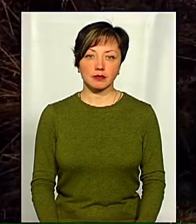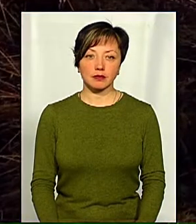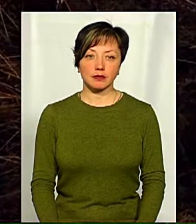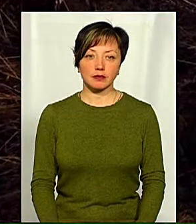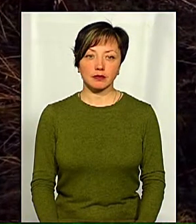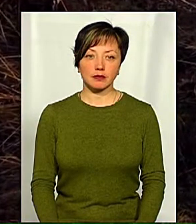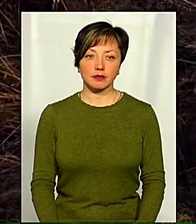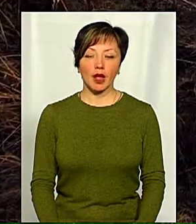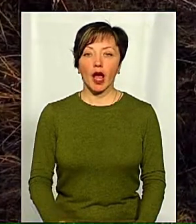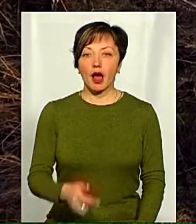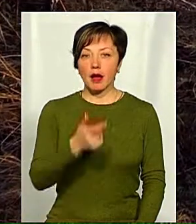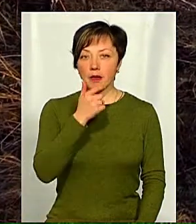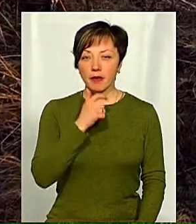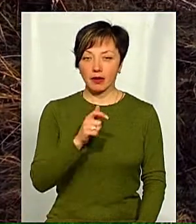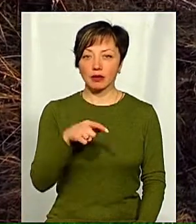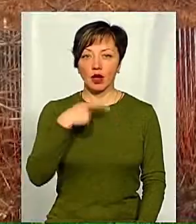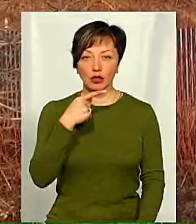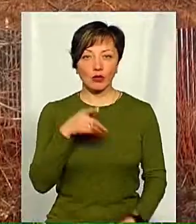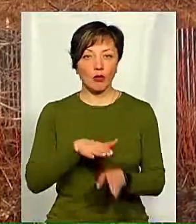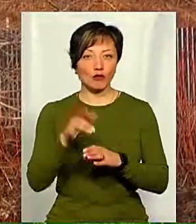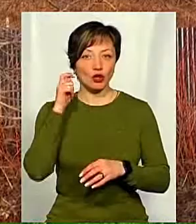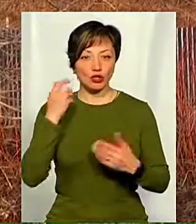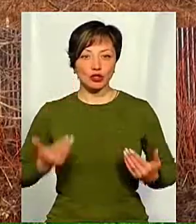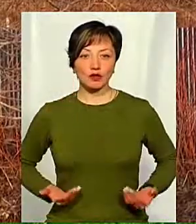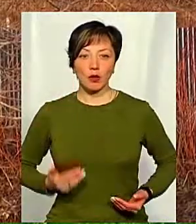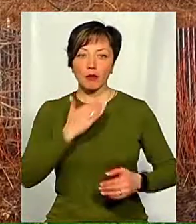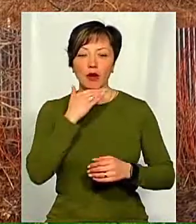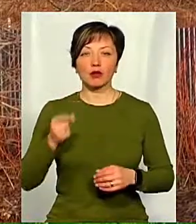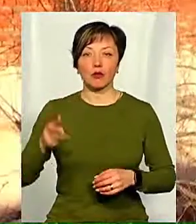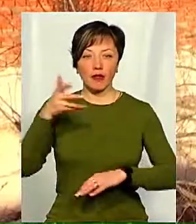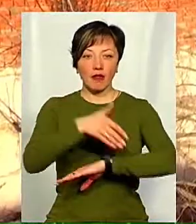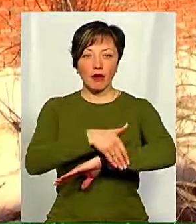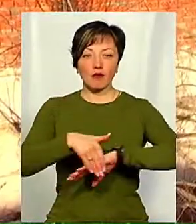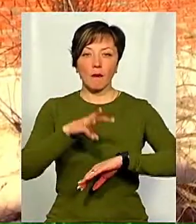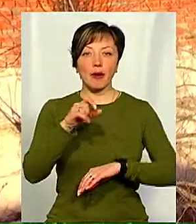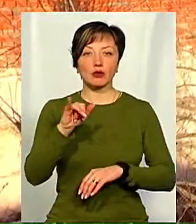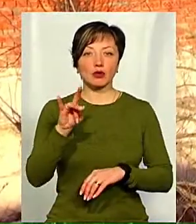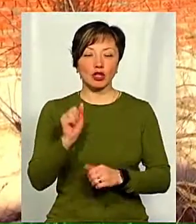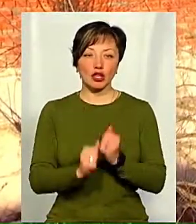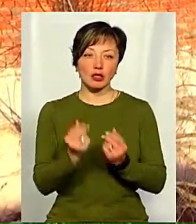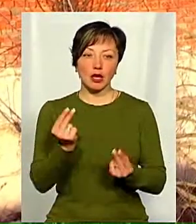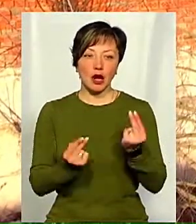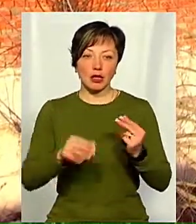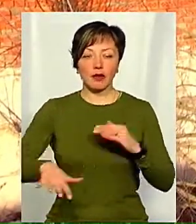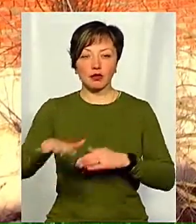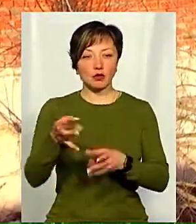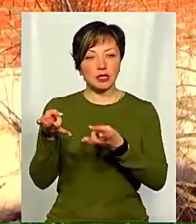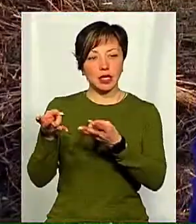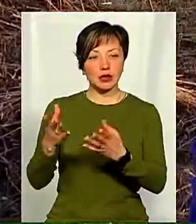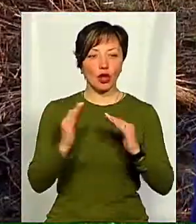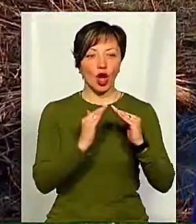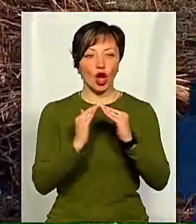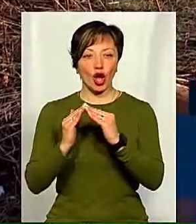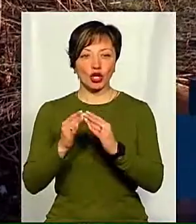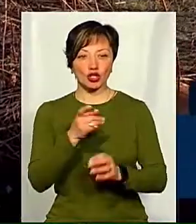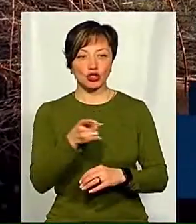Пан Станіслав каже, що неповнолітні, які живуть у багатоповерхівках на вулиці Артема Мазура, часто граються на території закинутих гаражів.